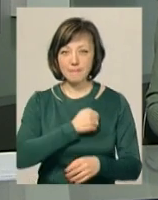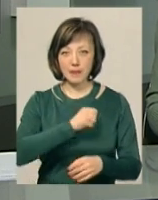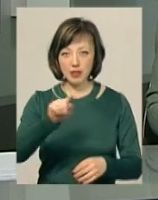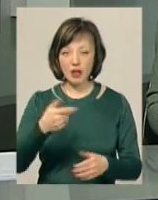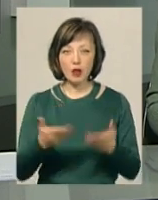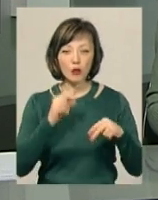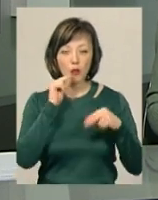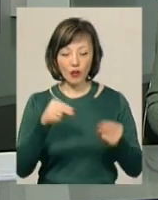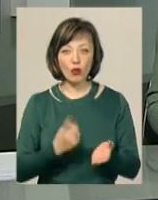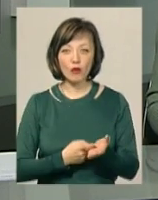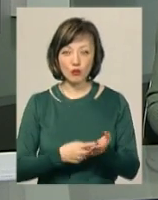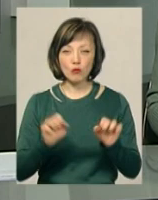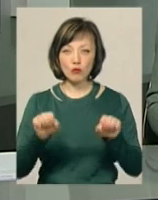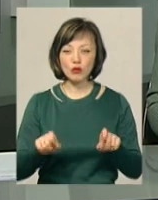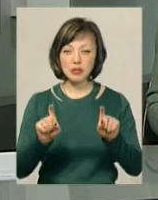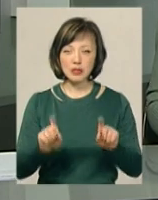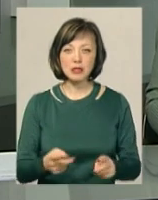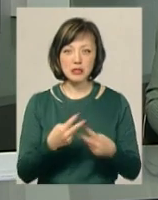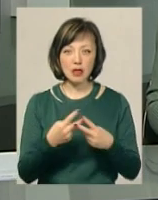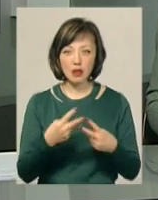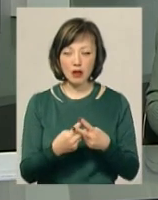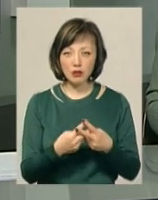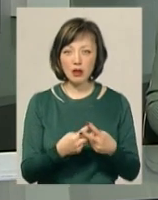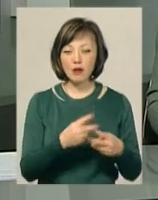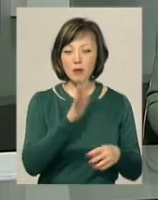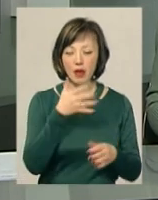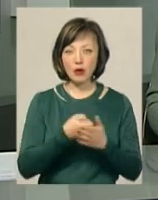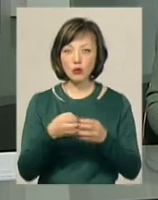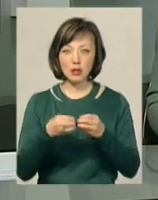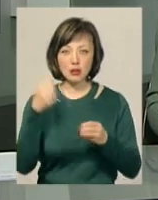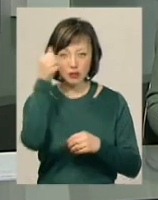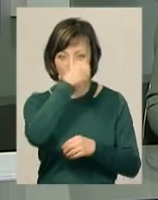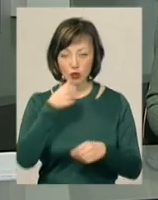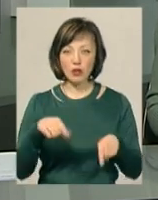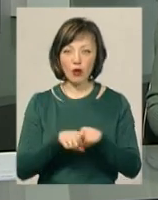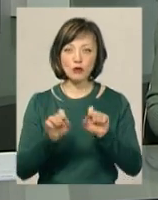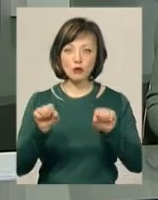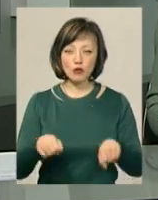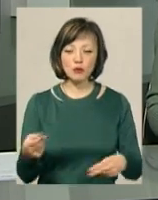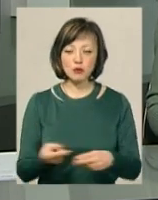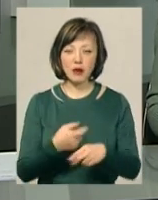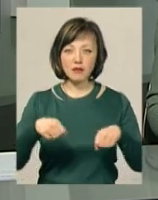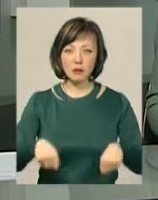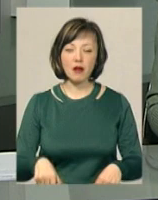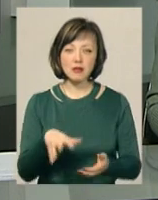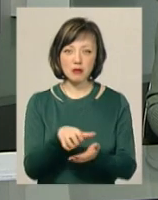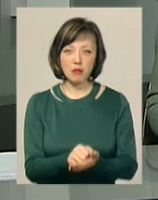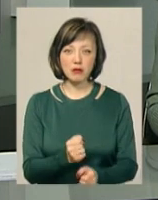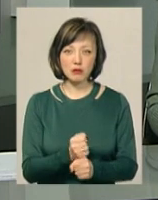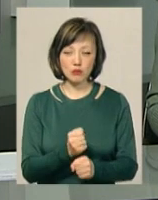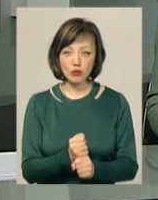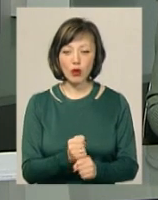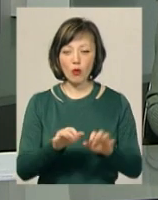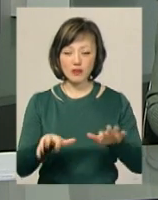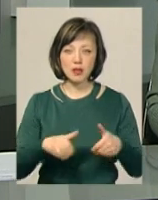працівника військомату доведуть, він може сісти за грати на строк від 5 до 10 років. Також його можуть позбавити права обіймати певні посади